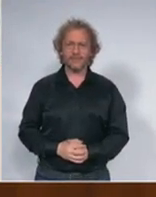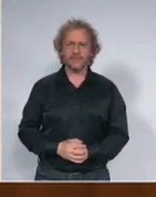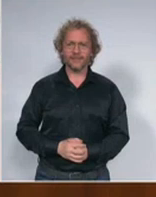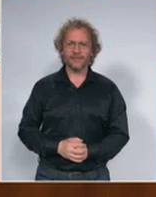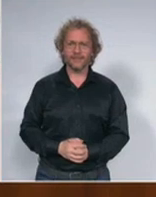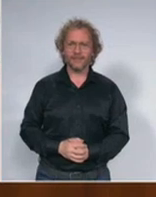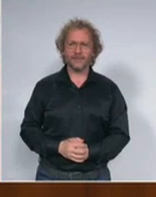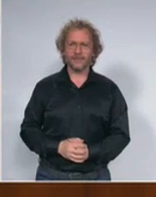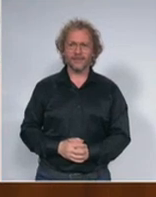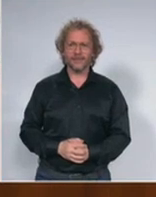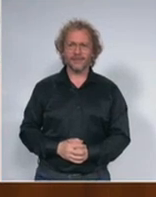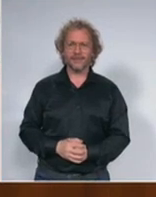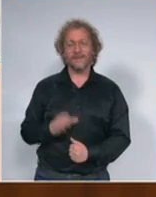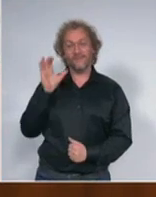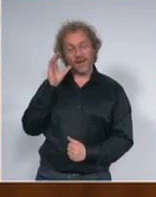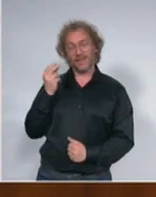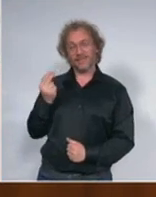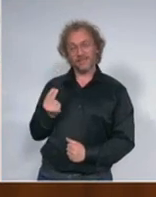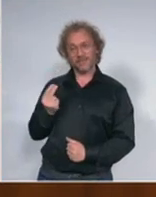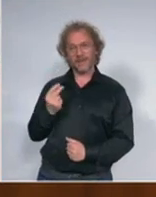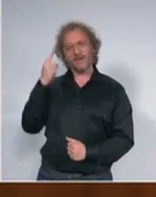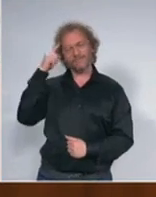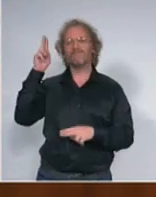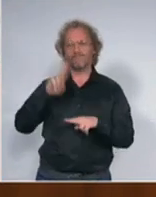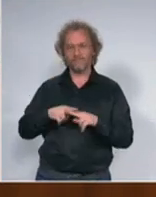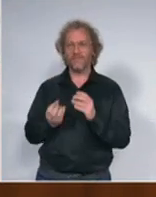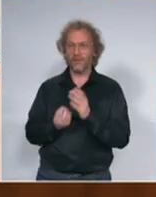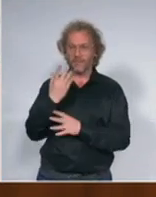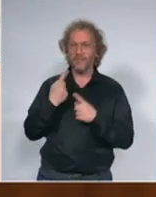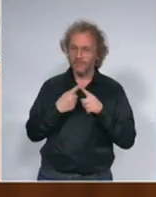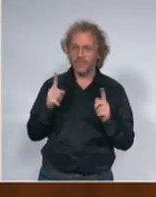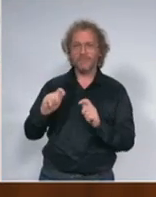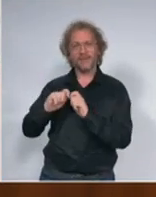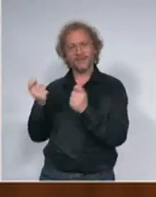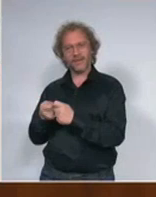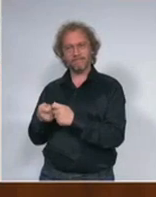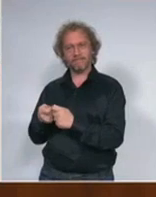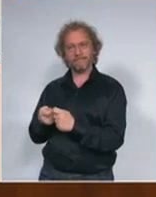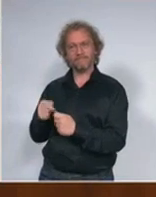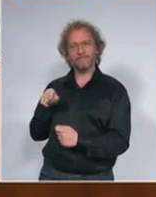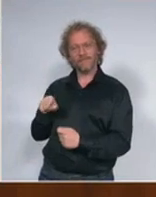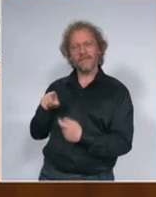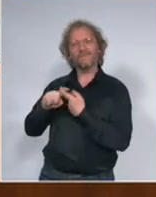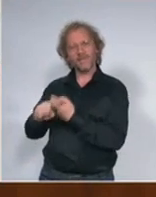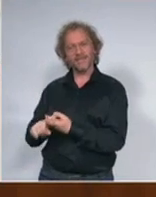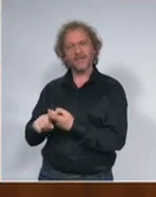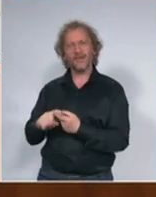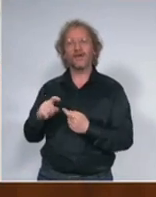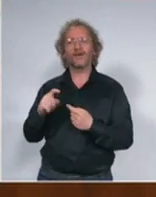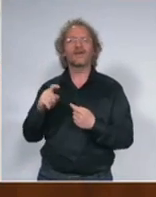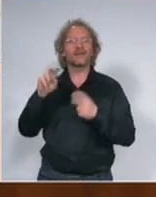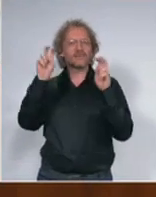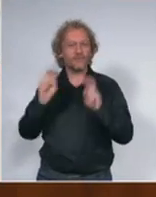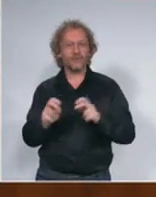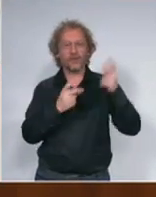poseban tim koji se bavi samo donacijama iz Narodne Republike Kine uz veliku podršku